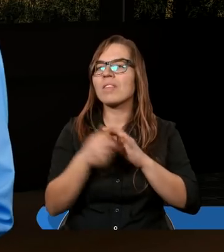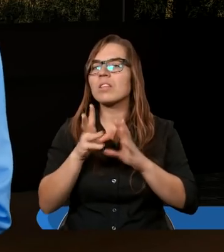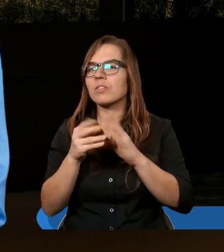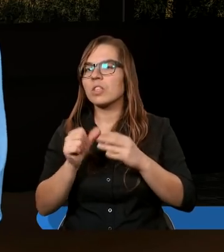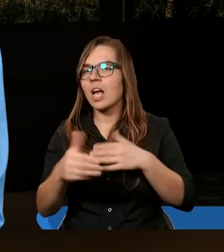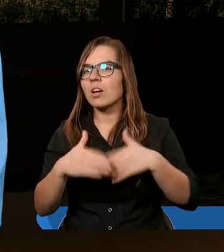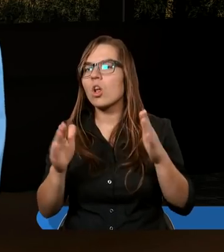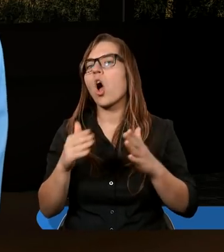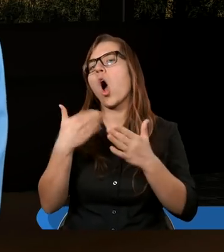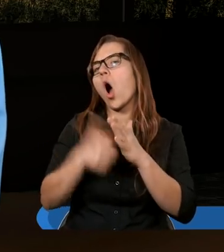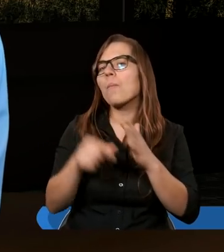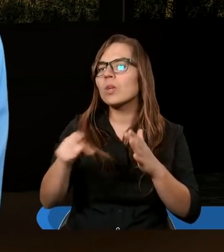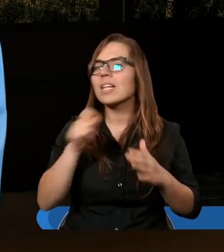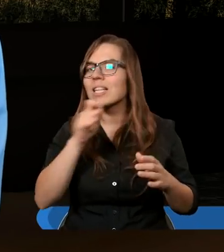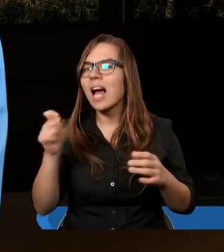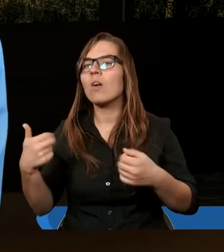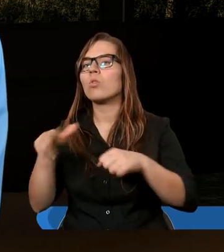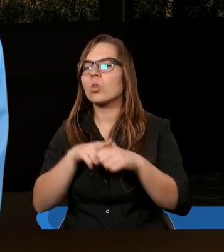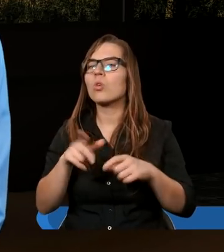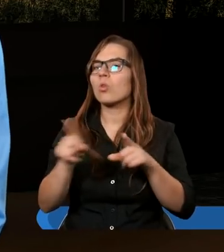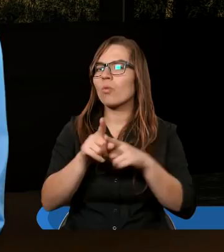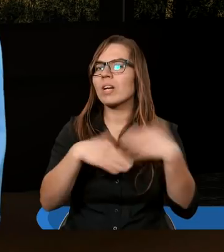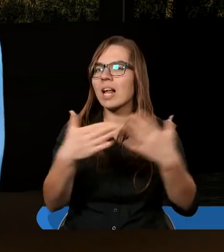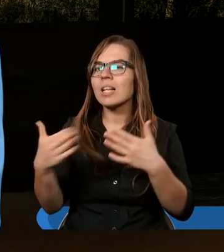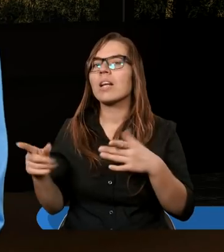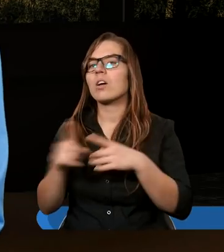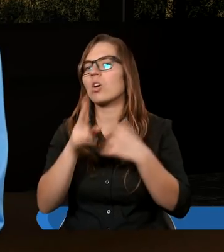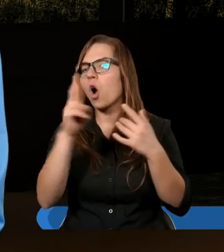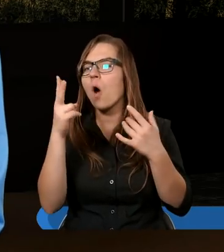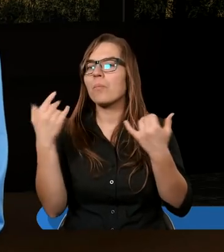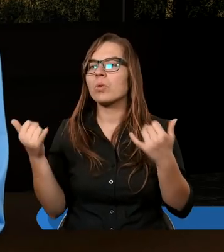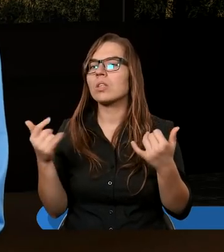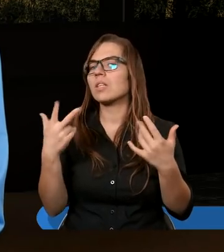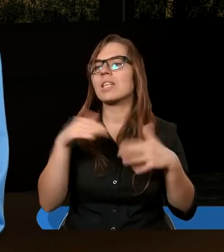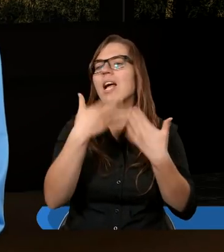Oprócz tych darów fizycznych, które dajemy, również nie damy komuś